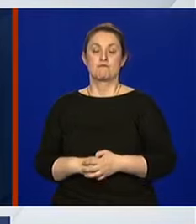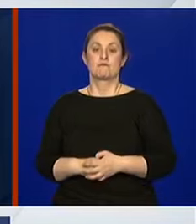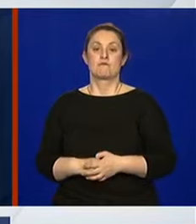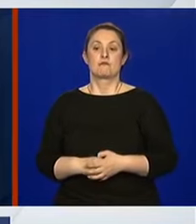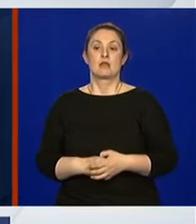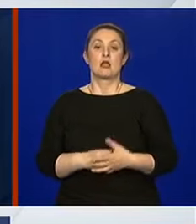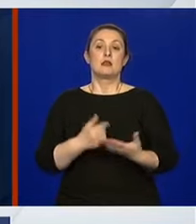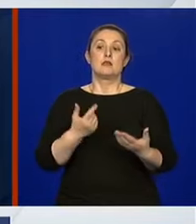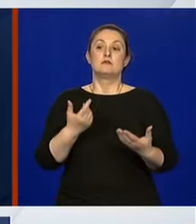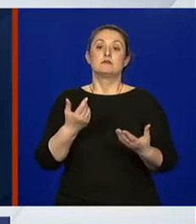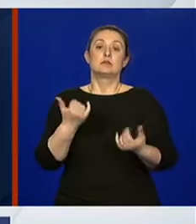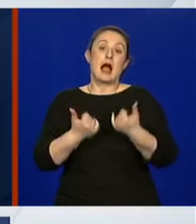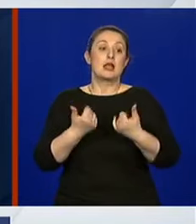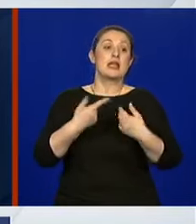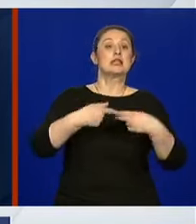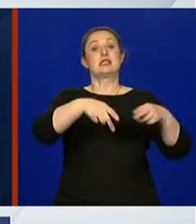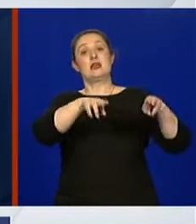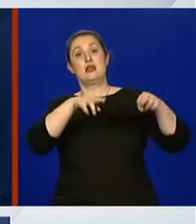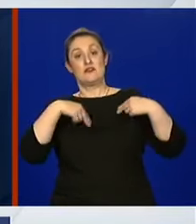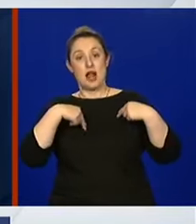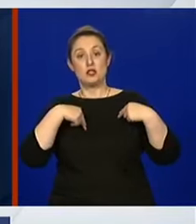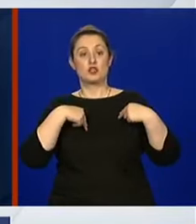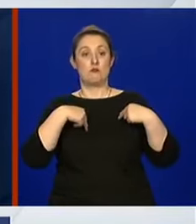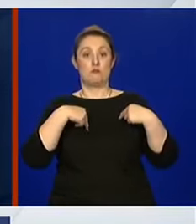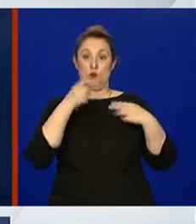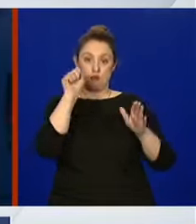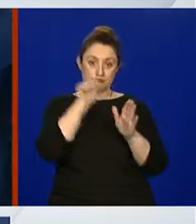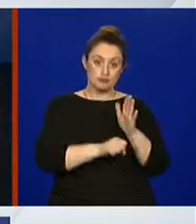povratak ili daljne popuštanje neke mjere.